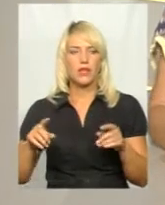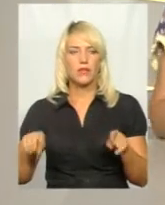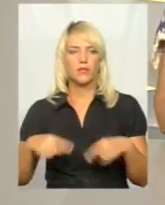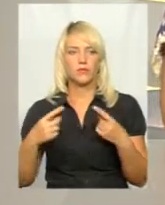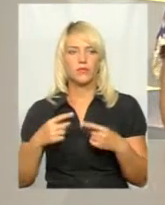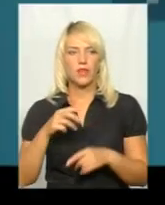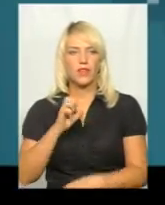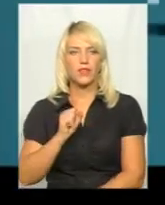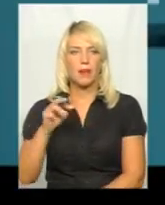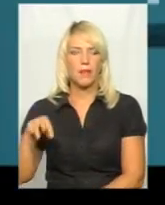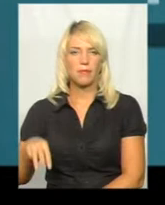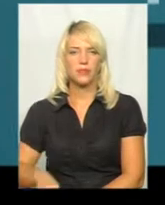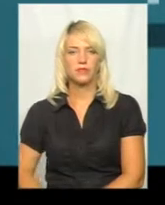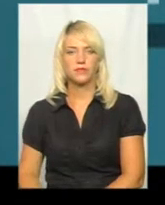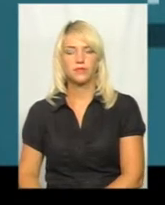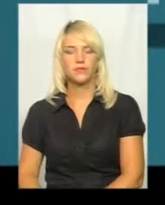Немет.